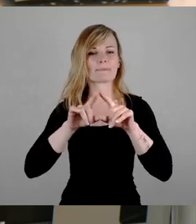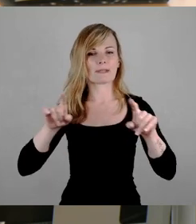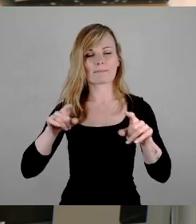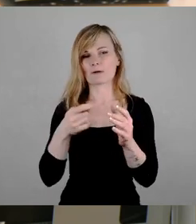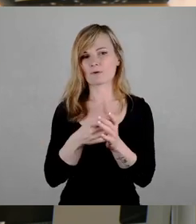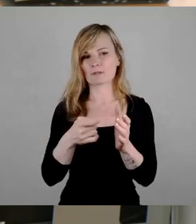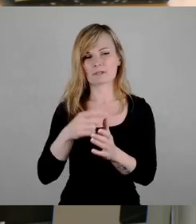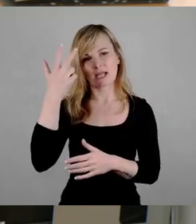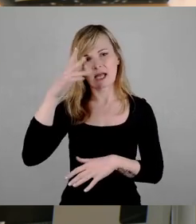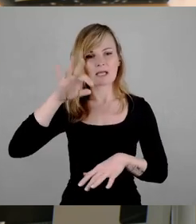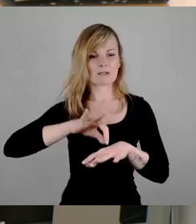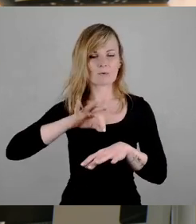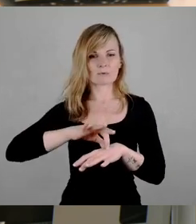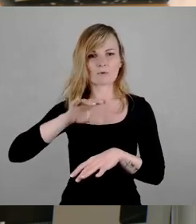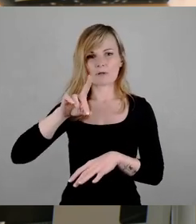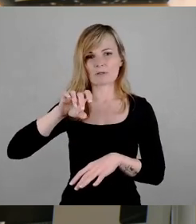Deppe.